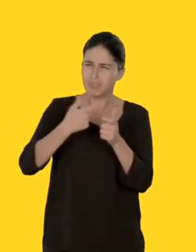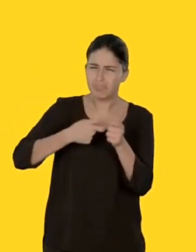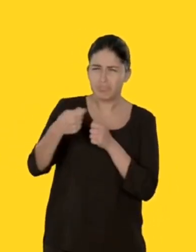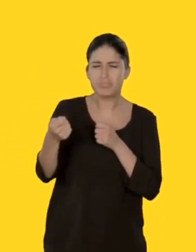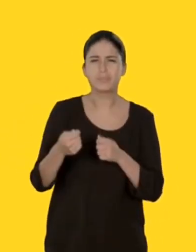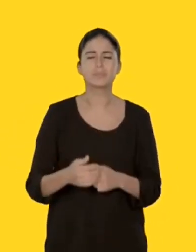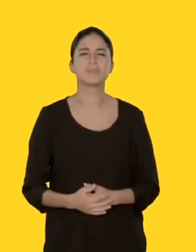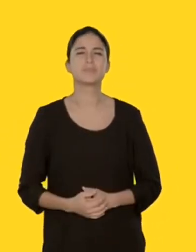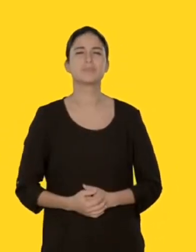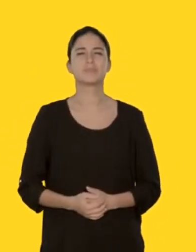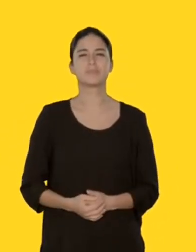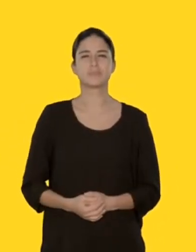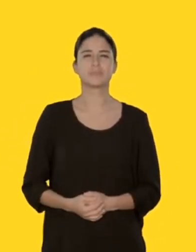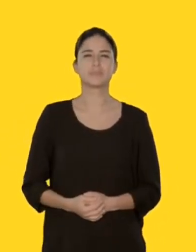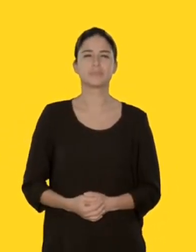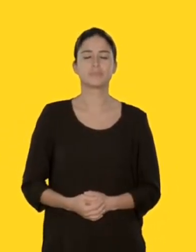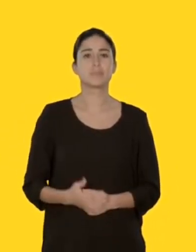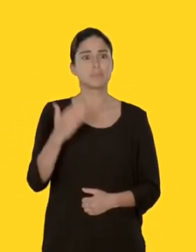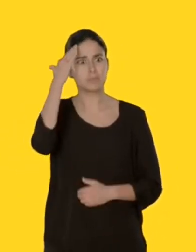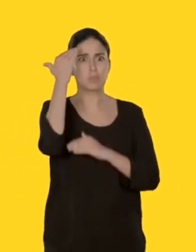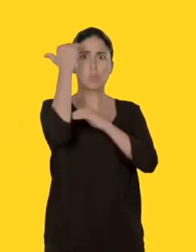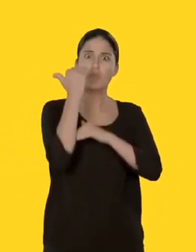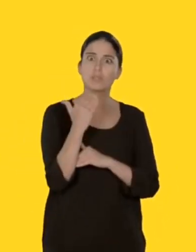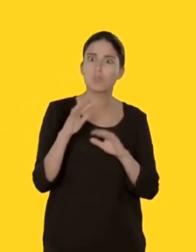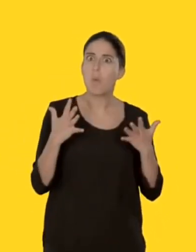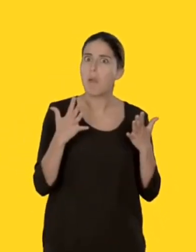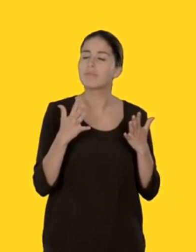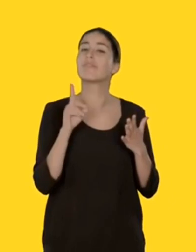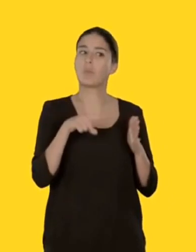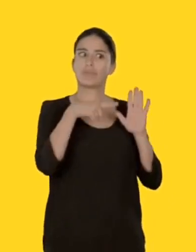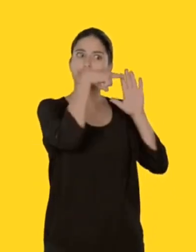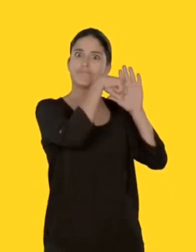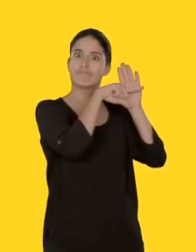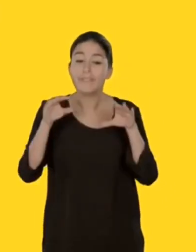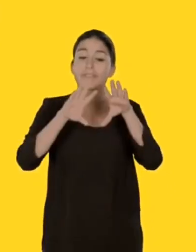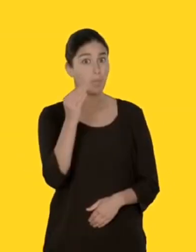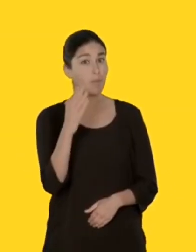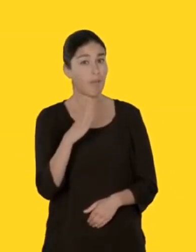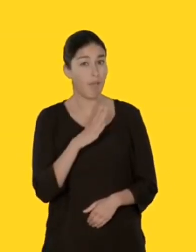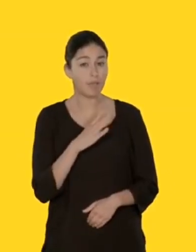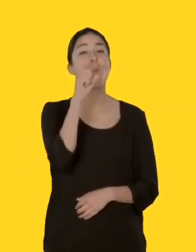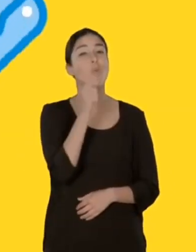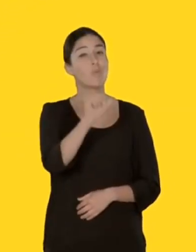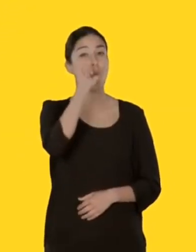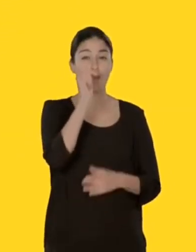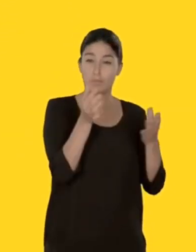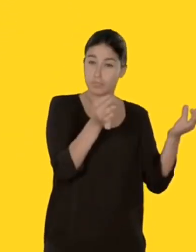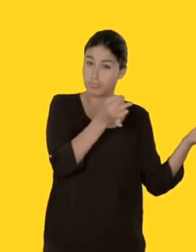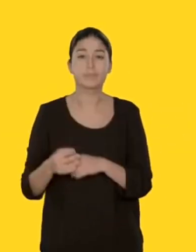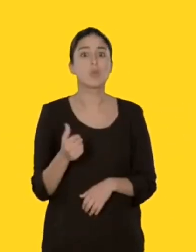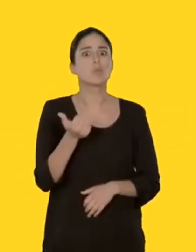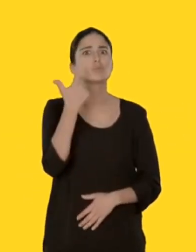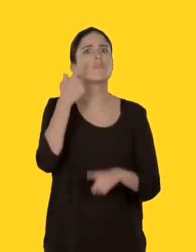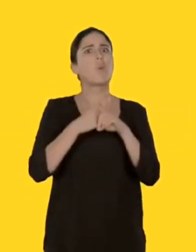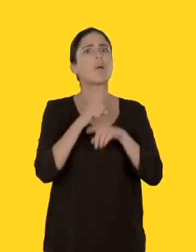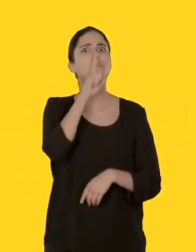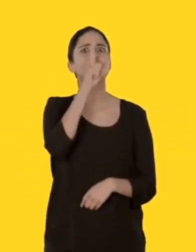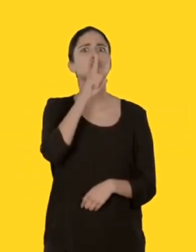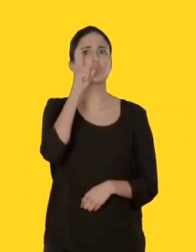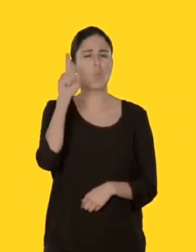Crampes. Propos incohérents. Pour vous protéger, adoptez des bébés. Buvez régulièrement.